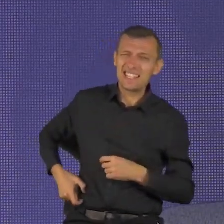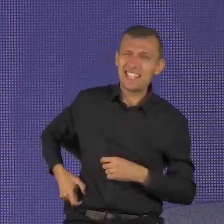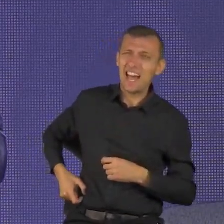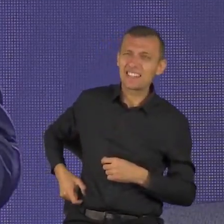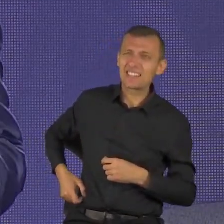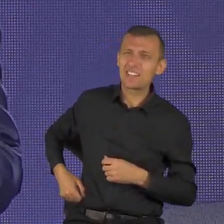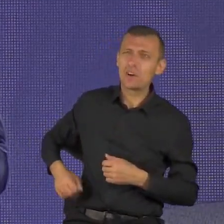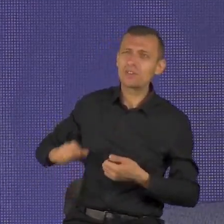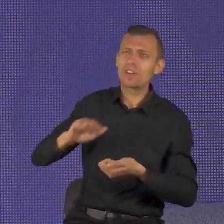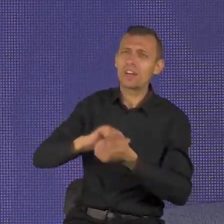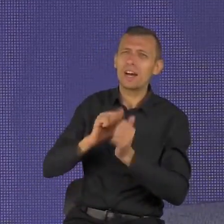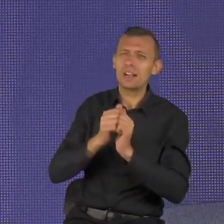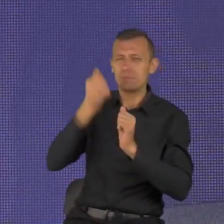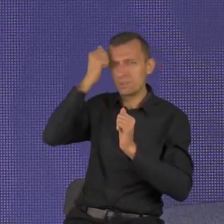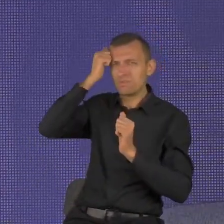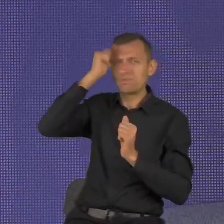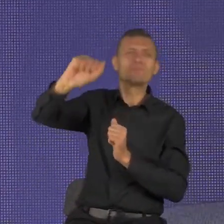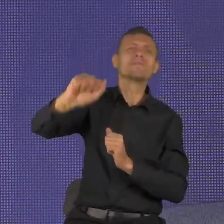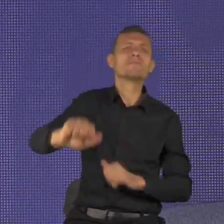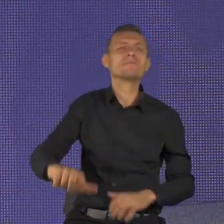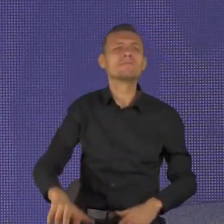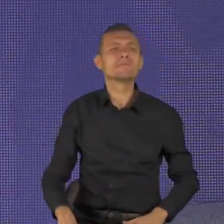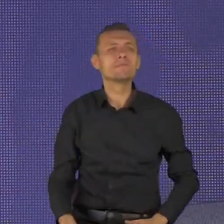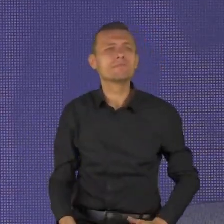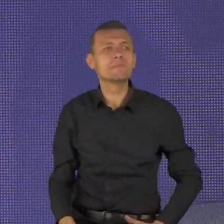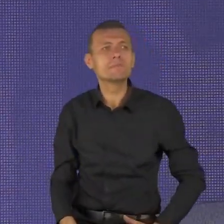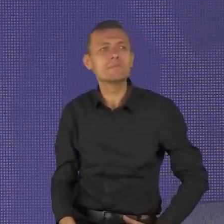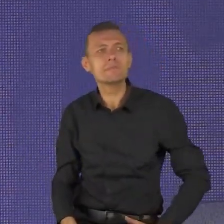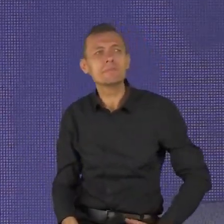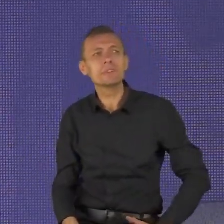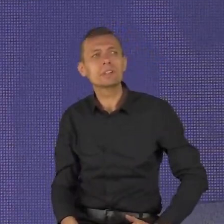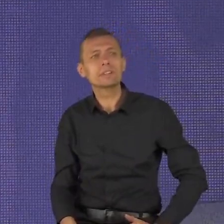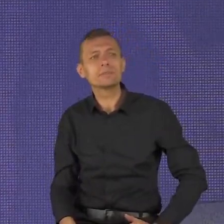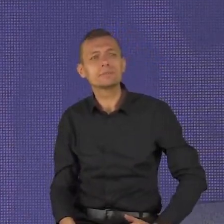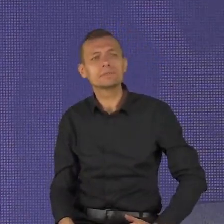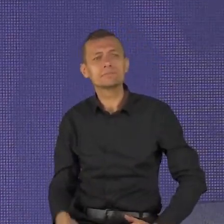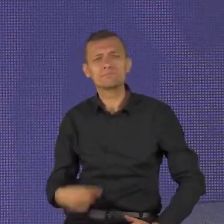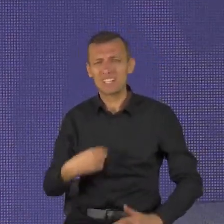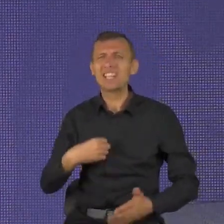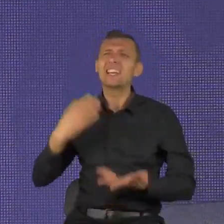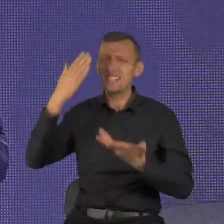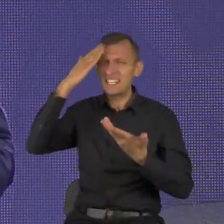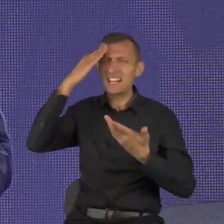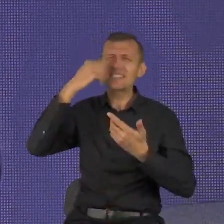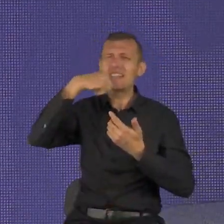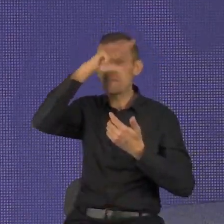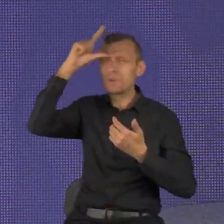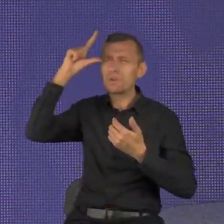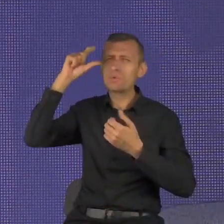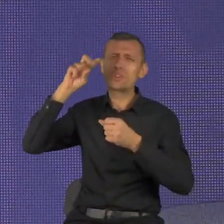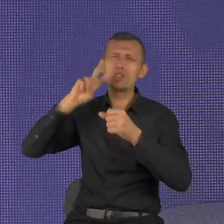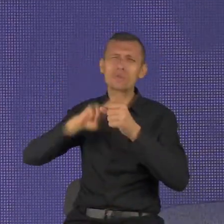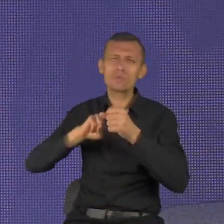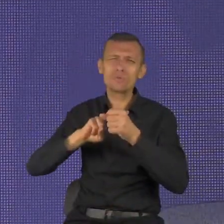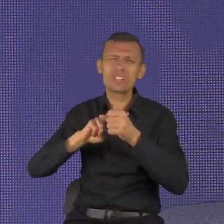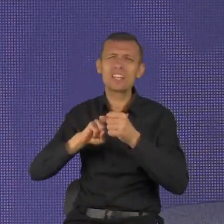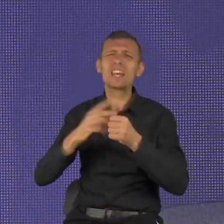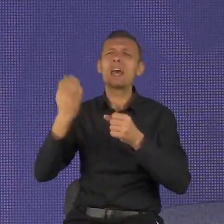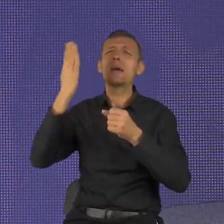Spotkałem ludzi, którzy odciągnęli wielki sukces, a ich motywacją była zemsta.